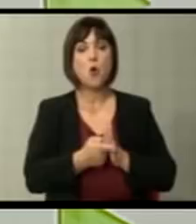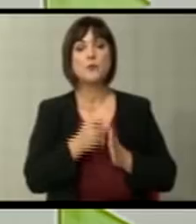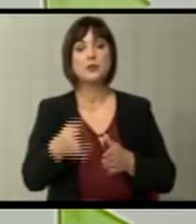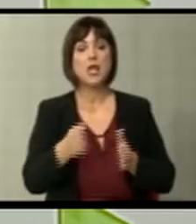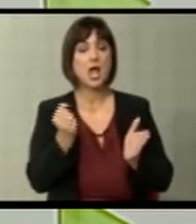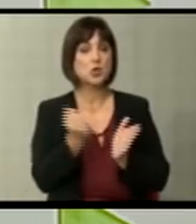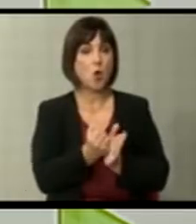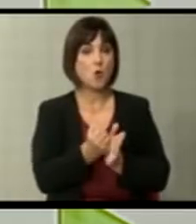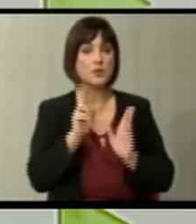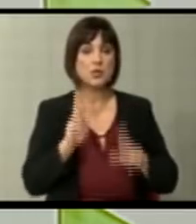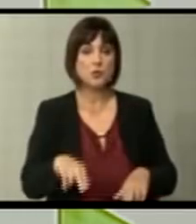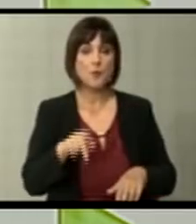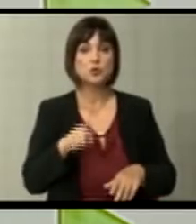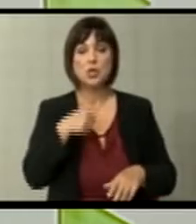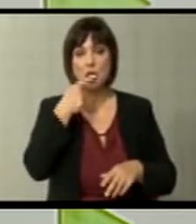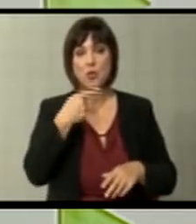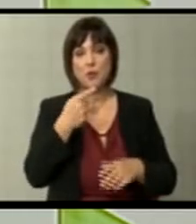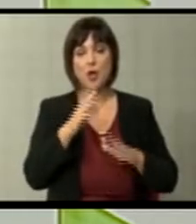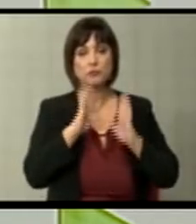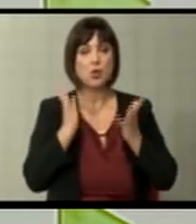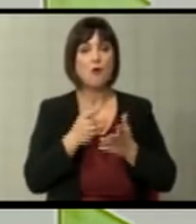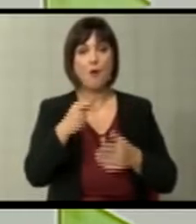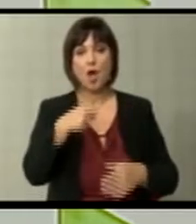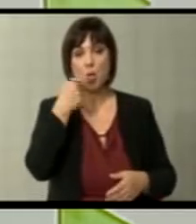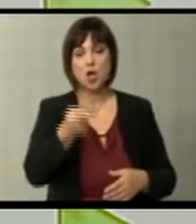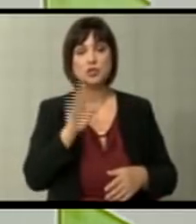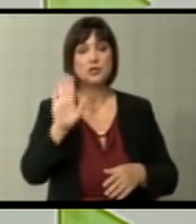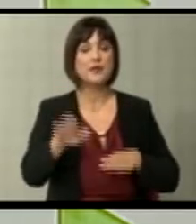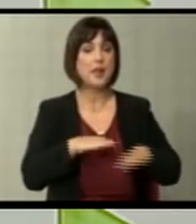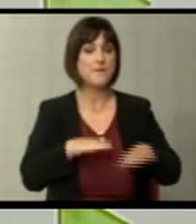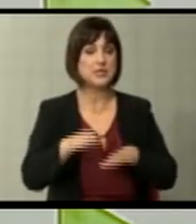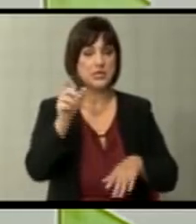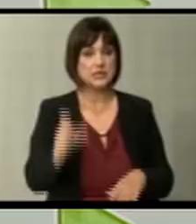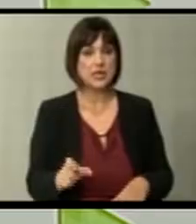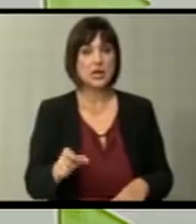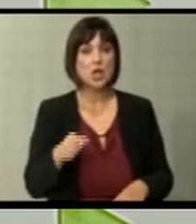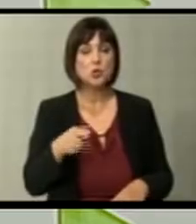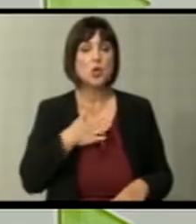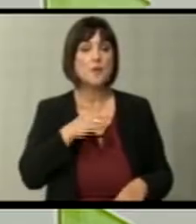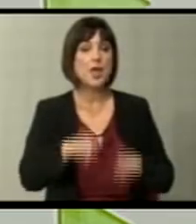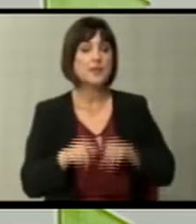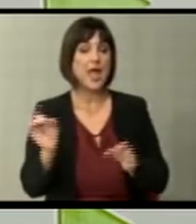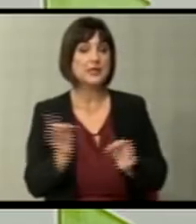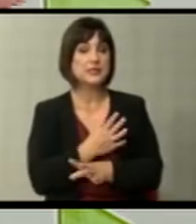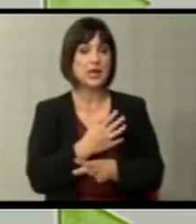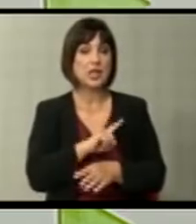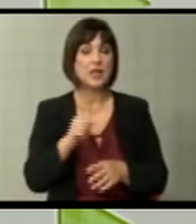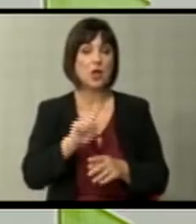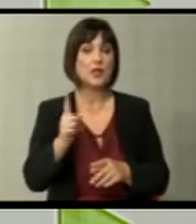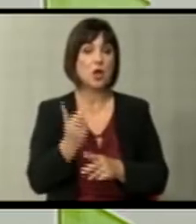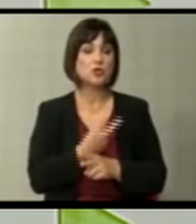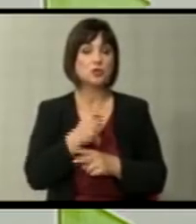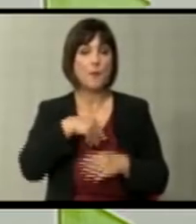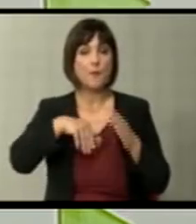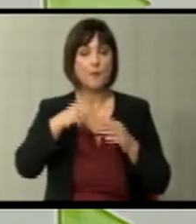документите за да може некој консенсус да постигне и тоа ја ја кажа дината министрка денеска. Мислам дека тука имаме одредна на среке што не е некоја земја која што е